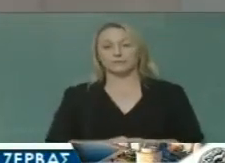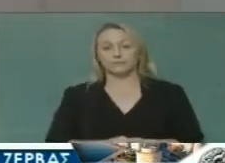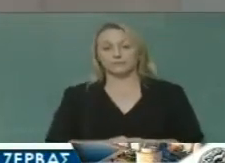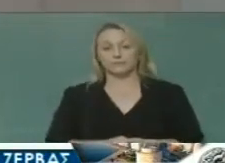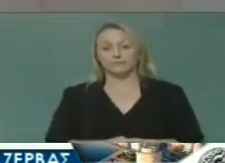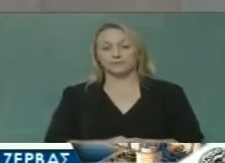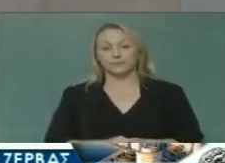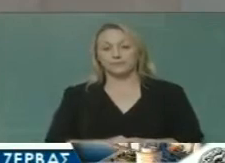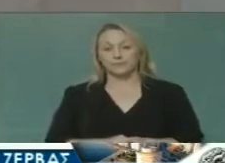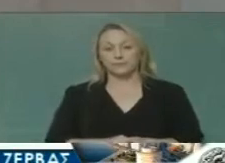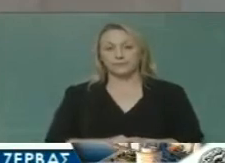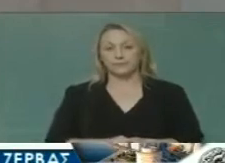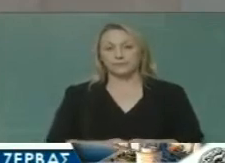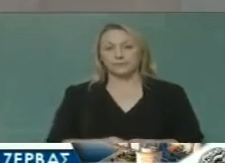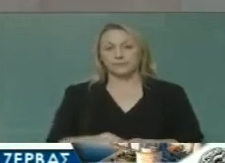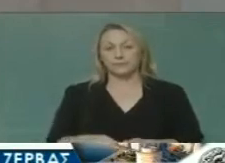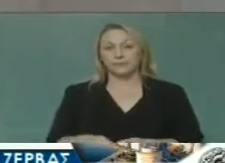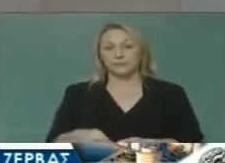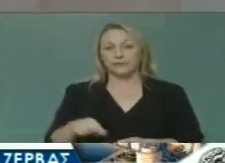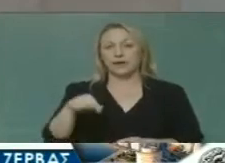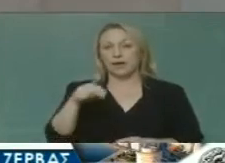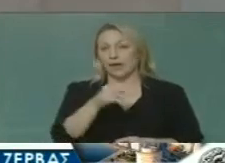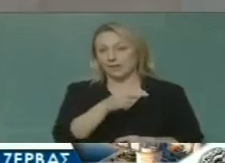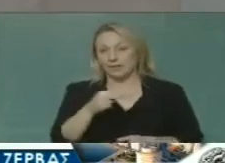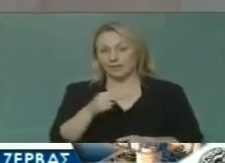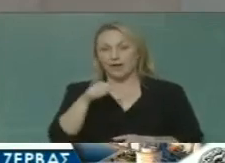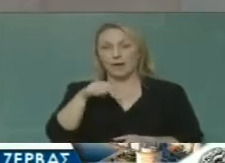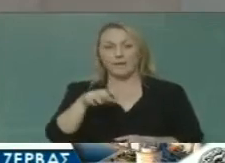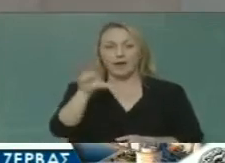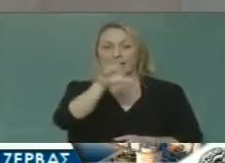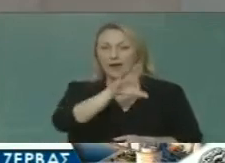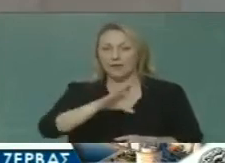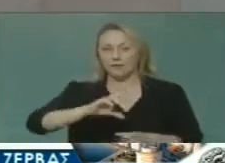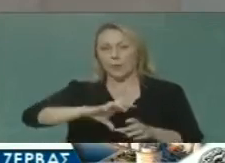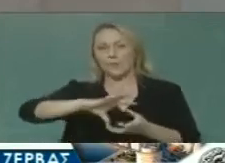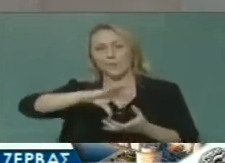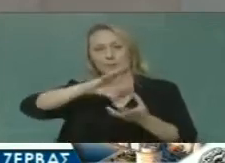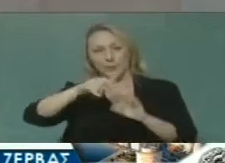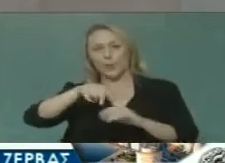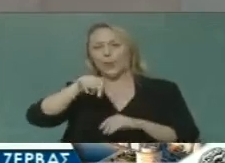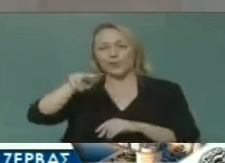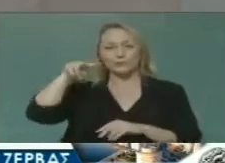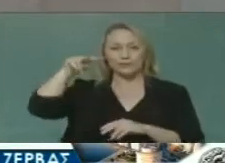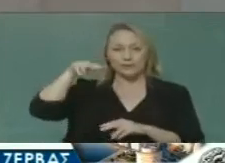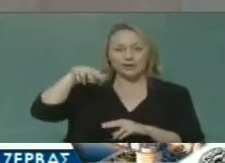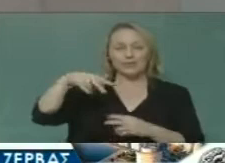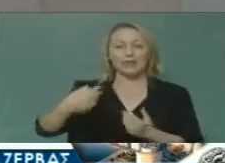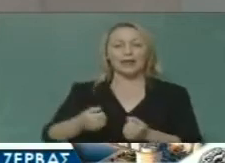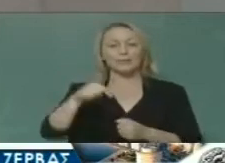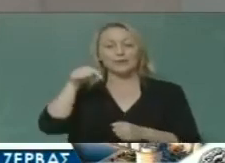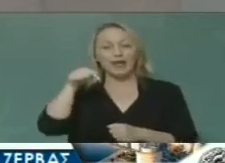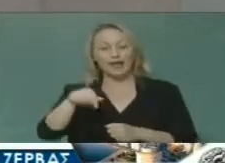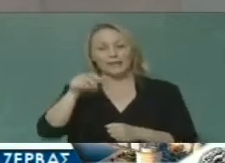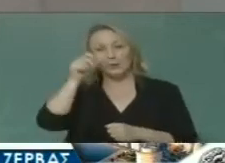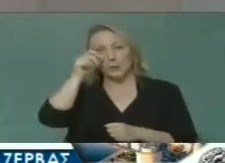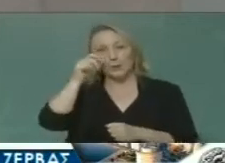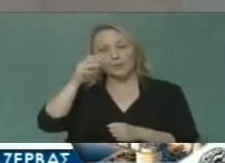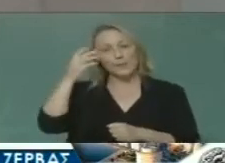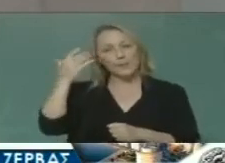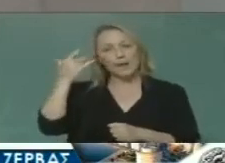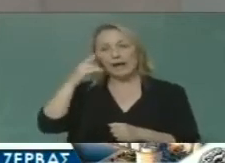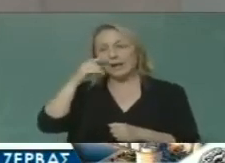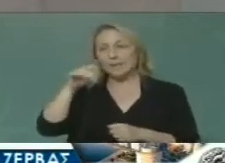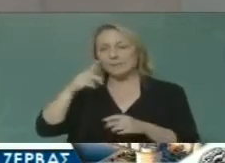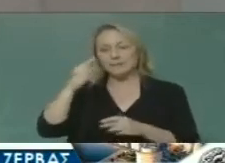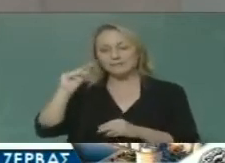Και ένταξε αυτή γιατί στο παρελθόν είχαμε κάποιες τέτοιες ενδείξεις αλλά δυστυχώς χωρίς ουσιαστικά